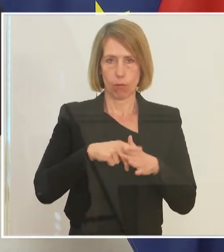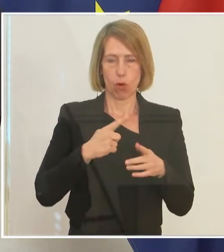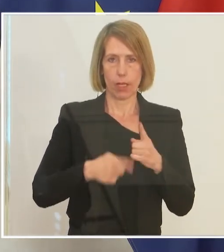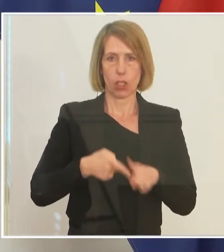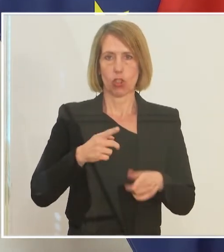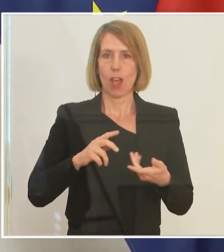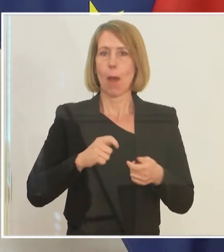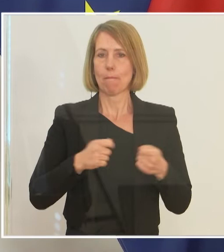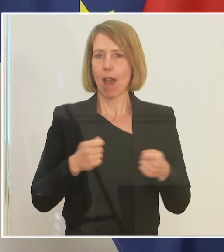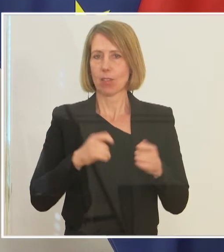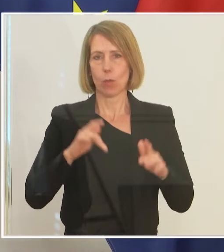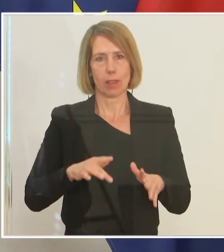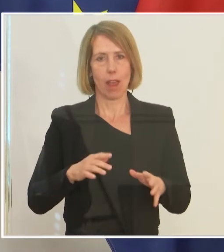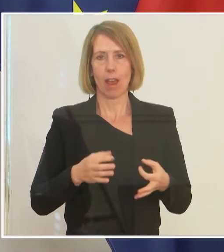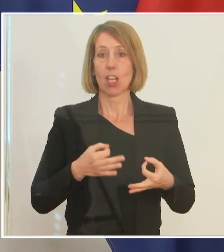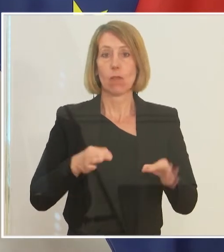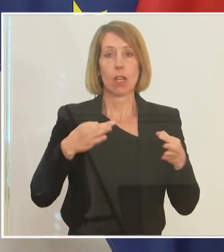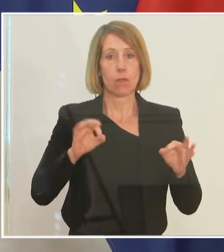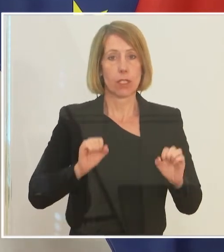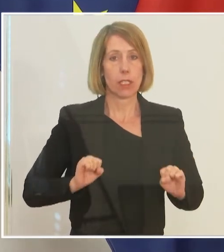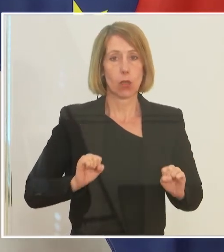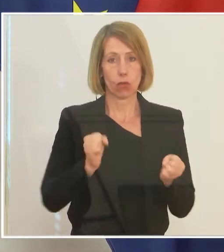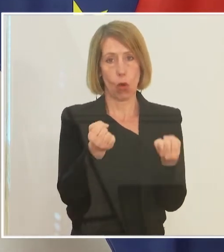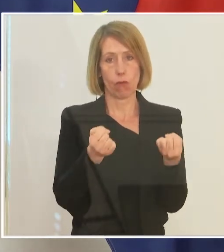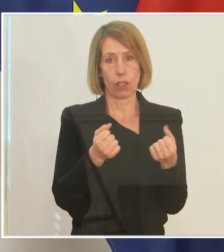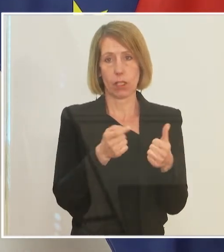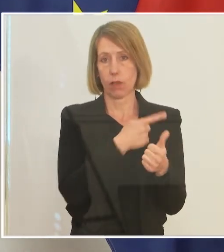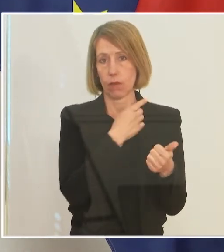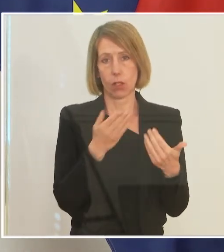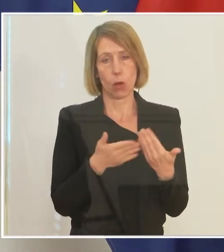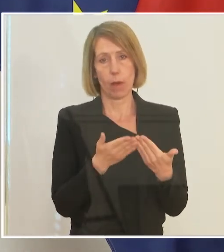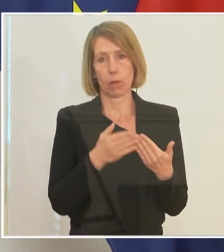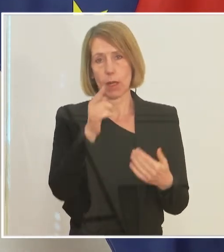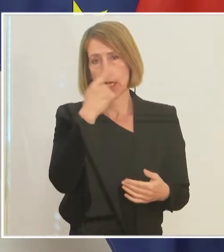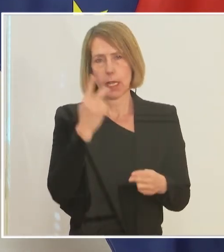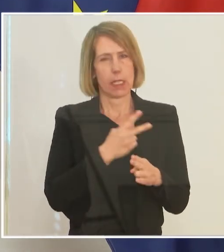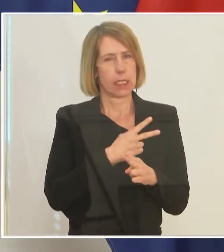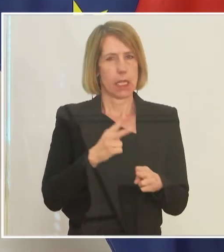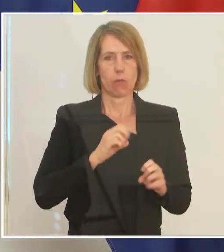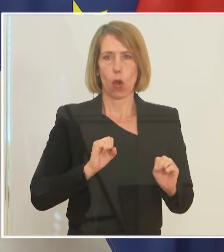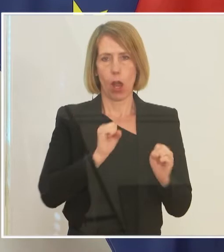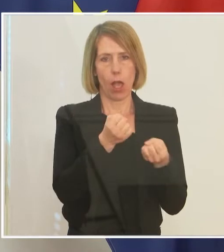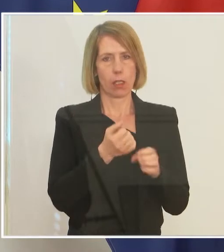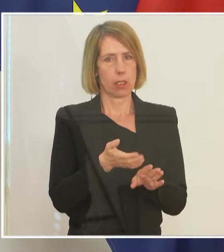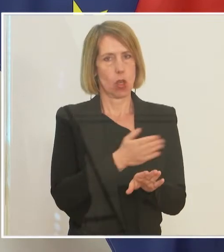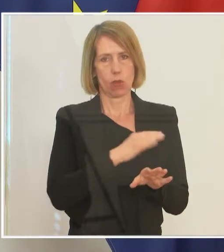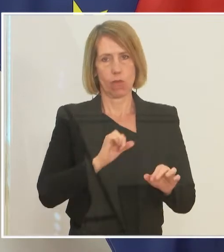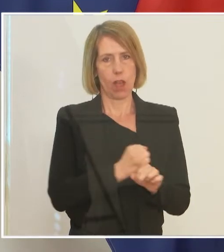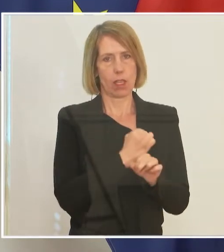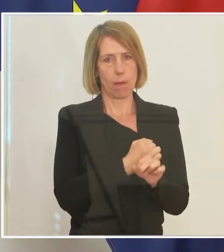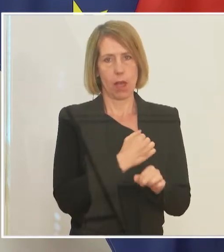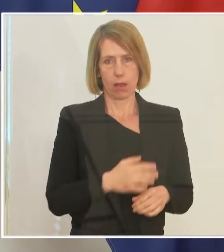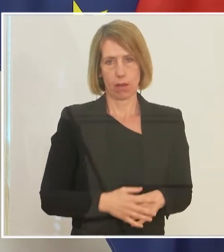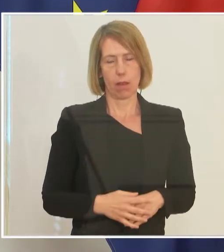Qualifizierungsoffensive, alles sehr, sehr sinnvolle Aktionen, die gemacht wurden und es zeigt sich